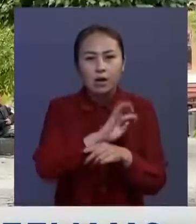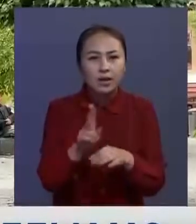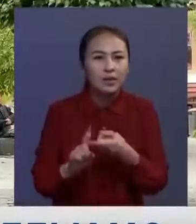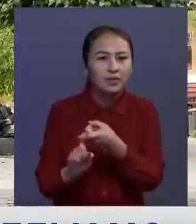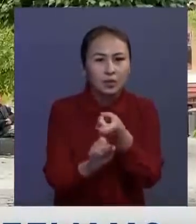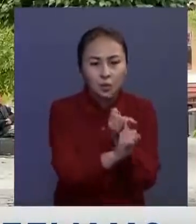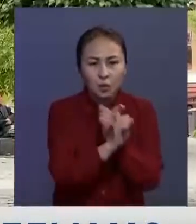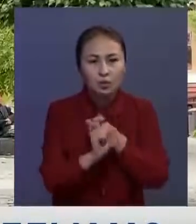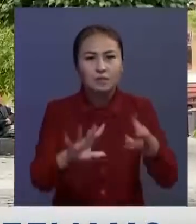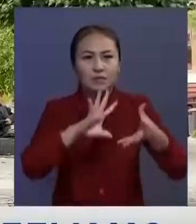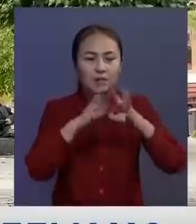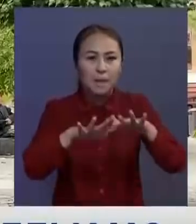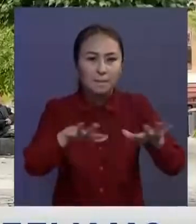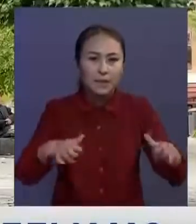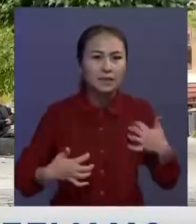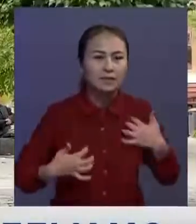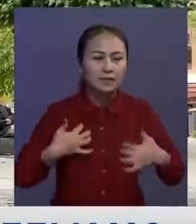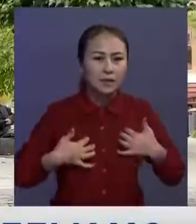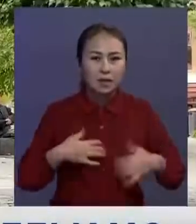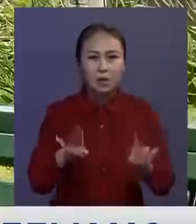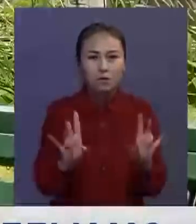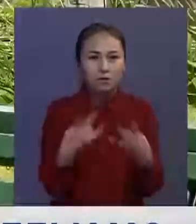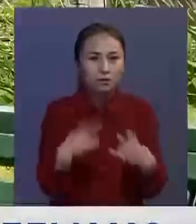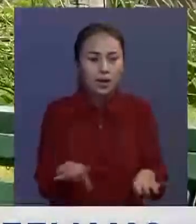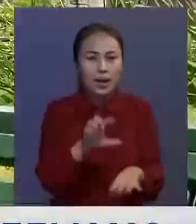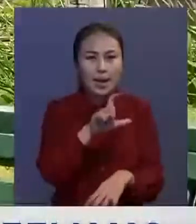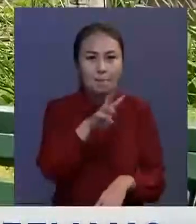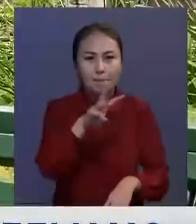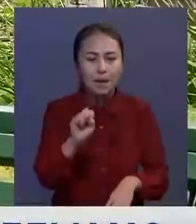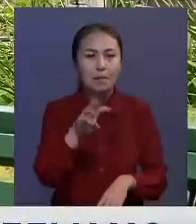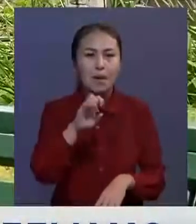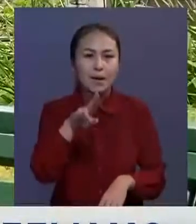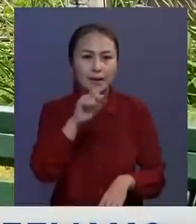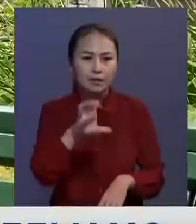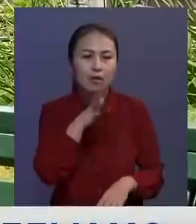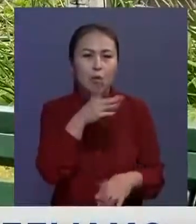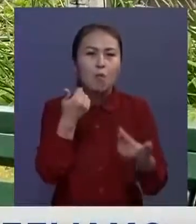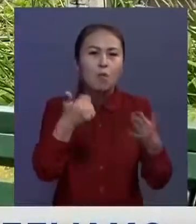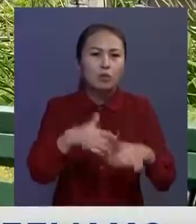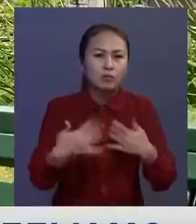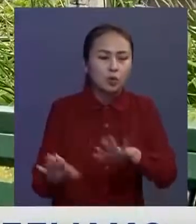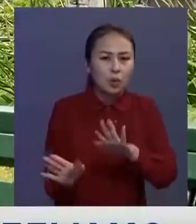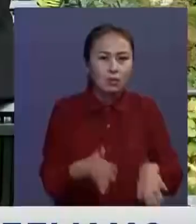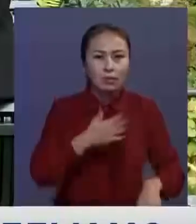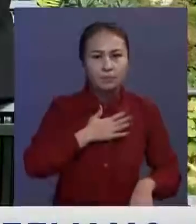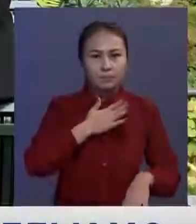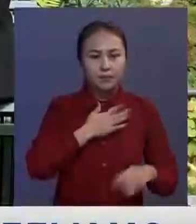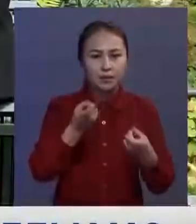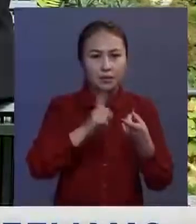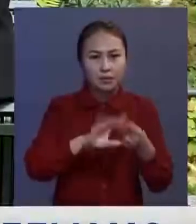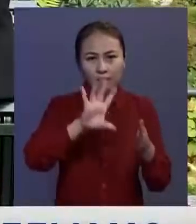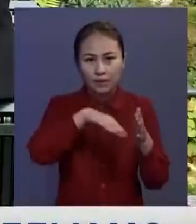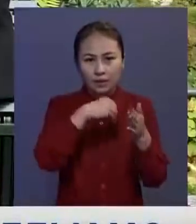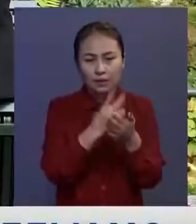шветтердің айтуынша бейліктің асығыз мәліндеме жасамайғаны жөн. Эмма Мартынсының ауырғанына жарты жыл өтседе, тұнын салыуына қатсты қиындықтар